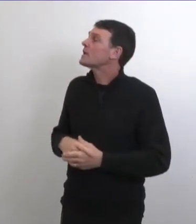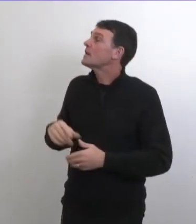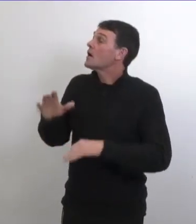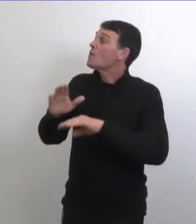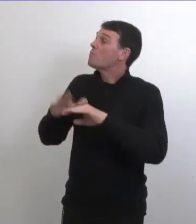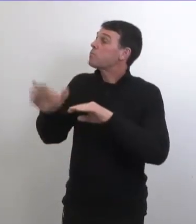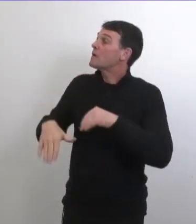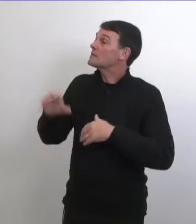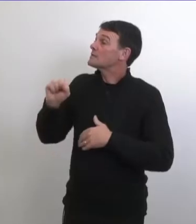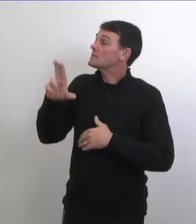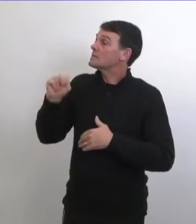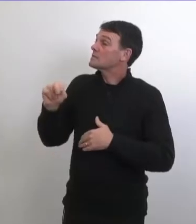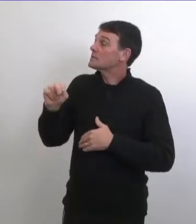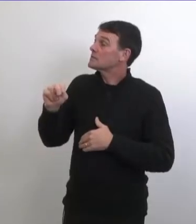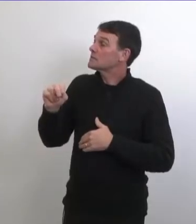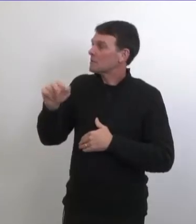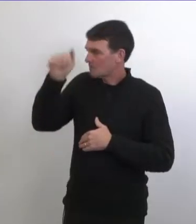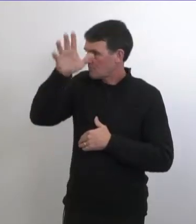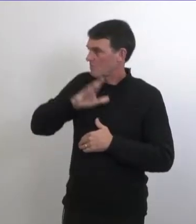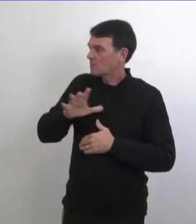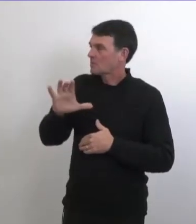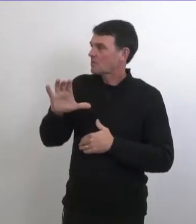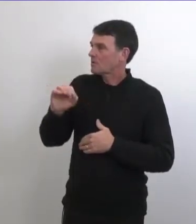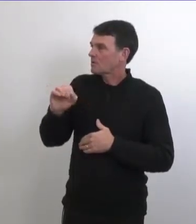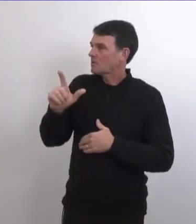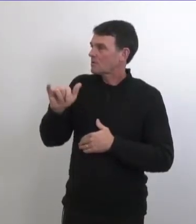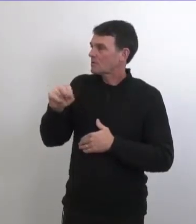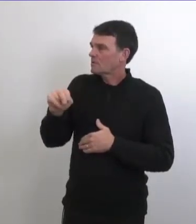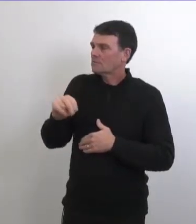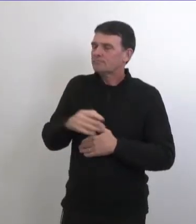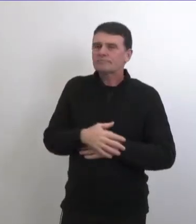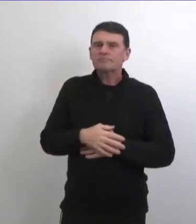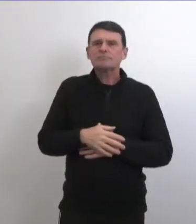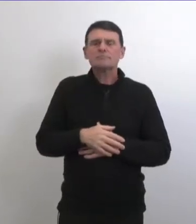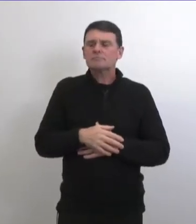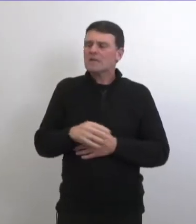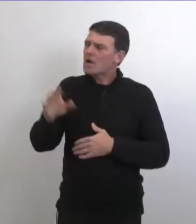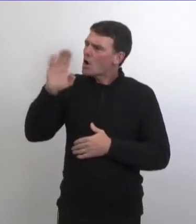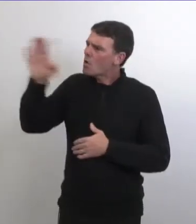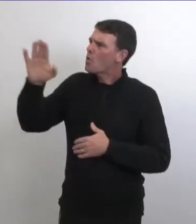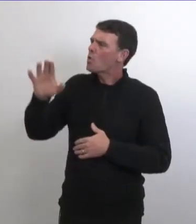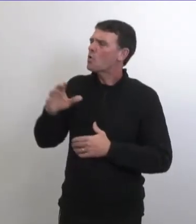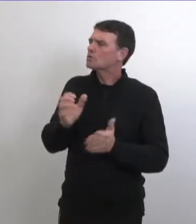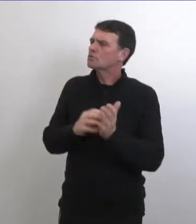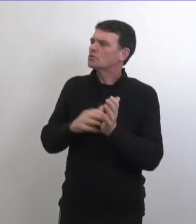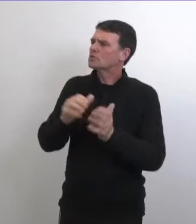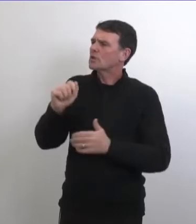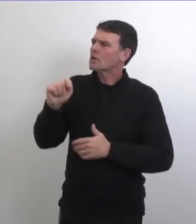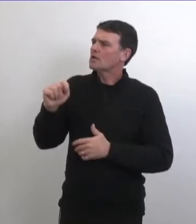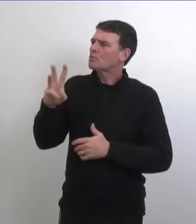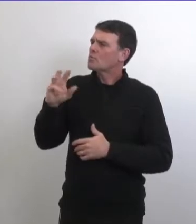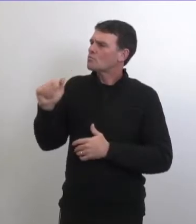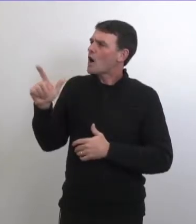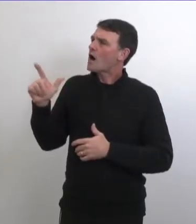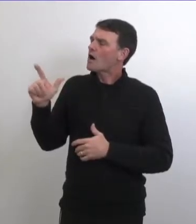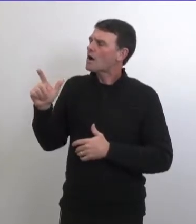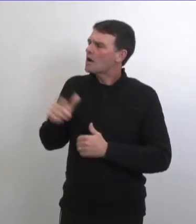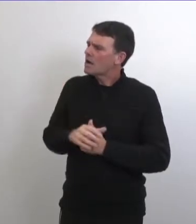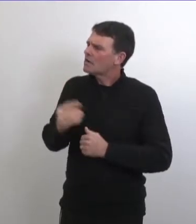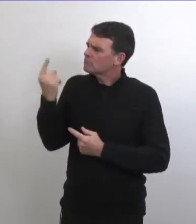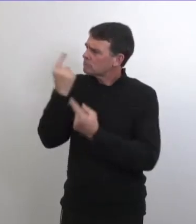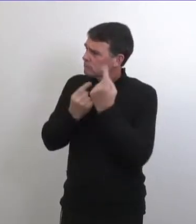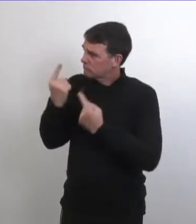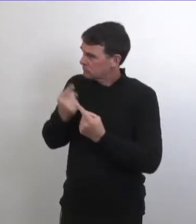merci du brindon scène corlène bonjour docteur à toi